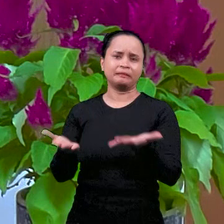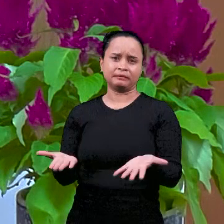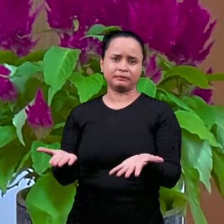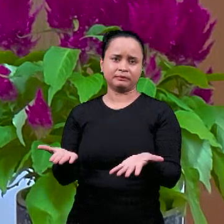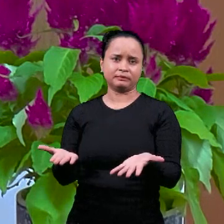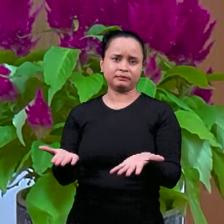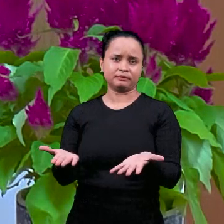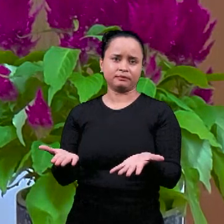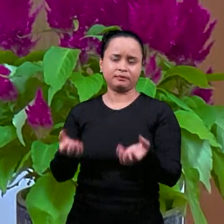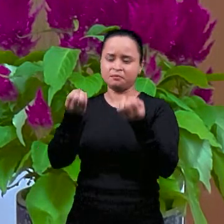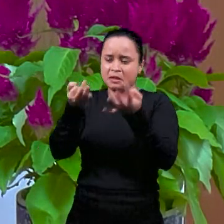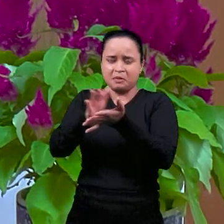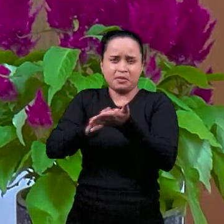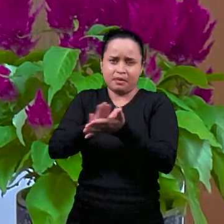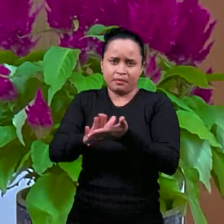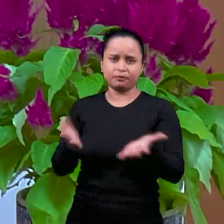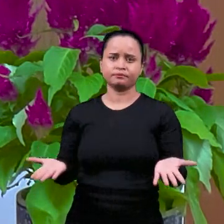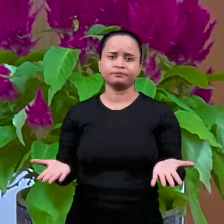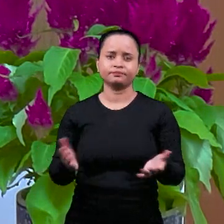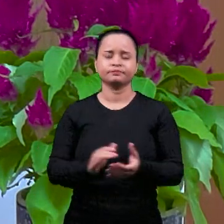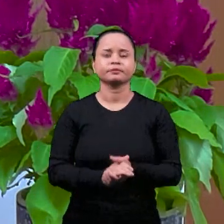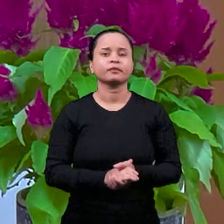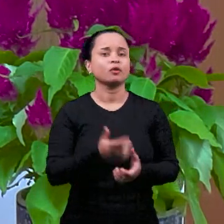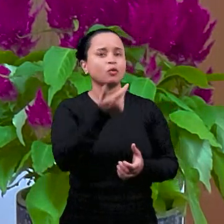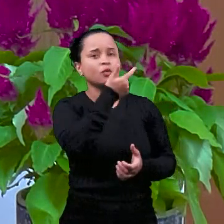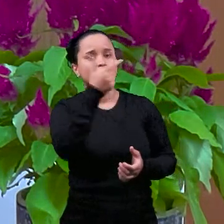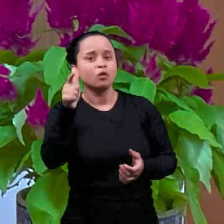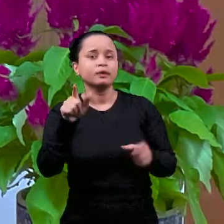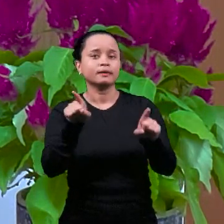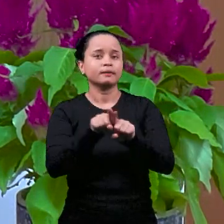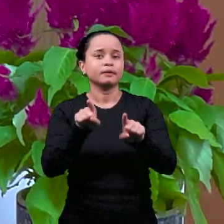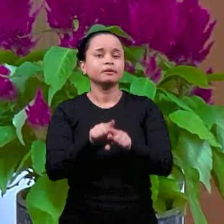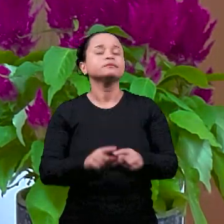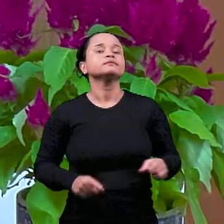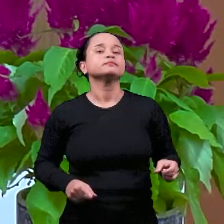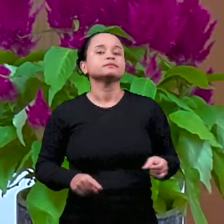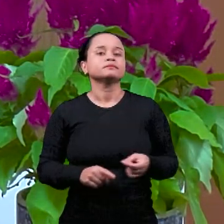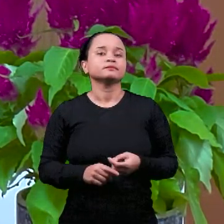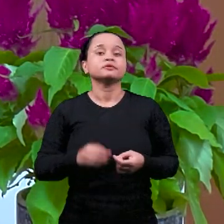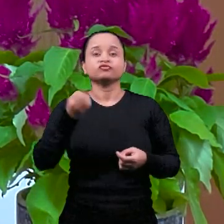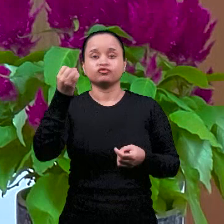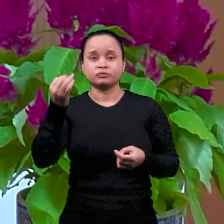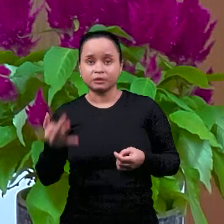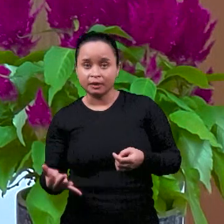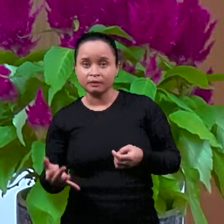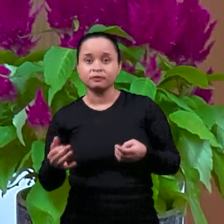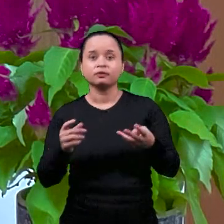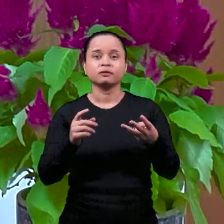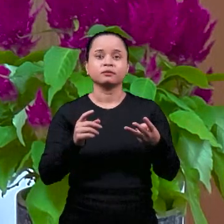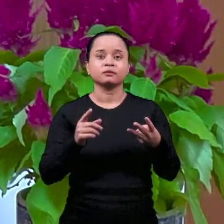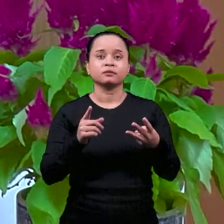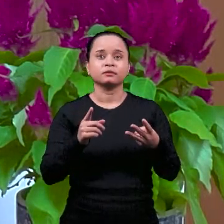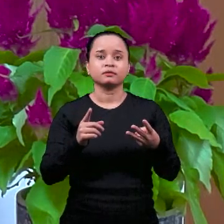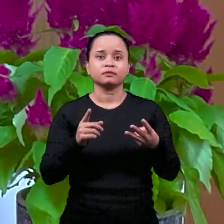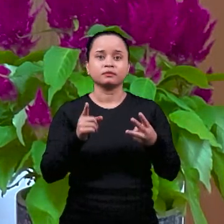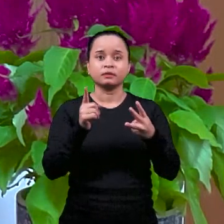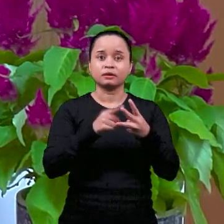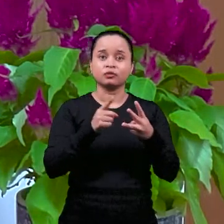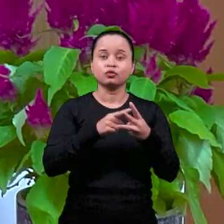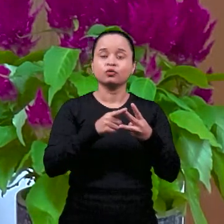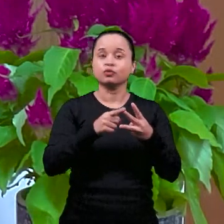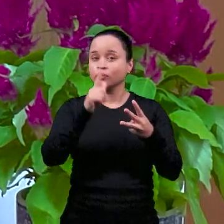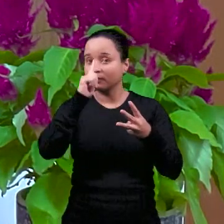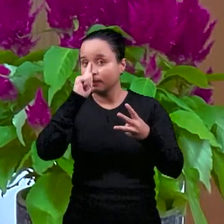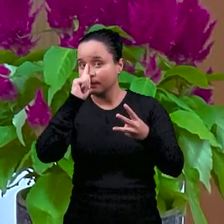она ограничена. И также была истина, как мы им уже говорили, у греков,